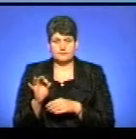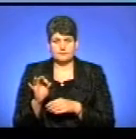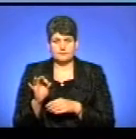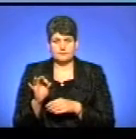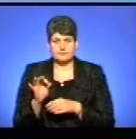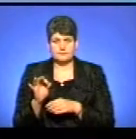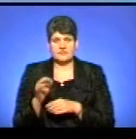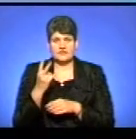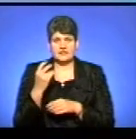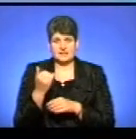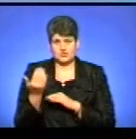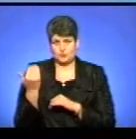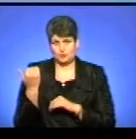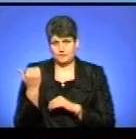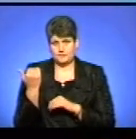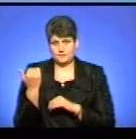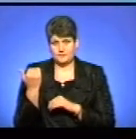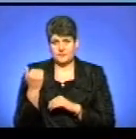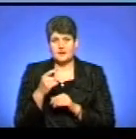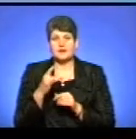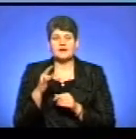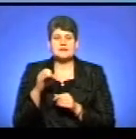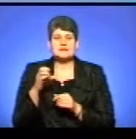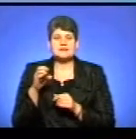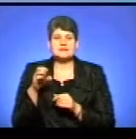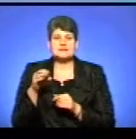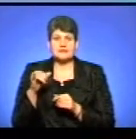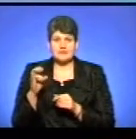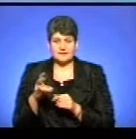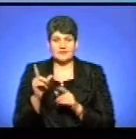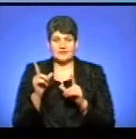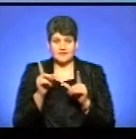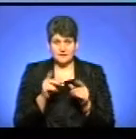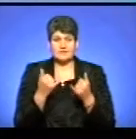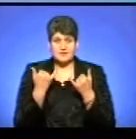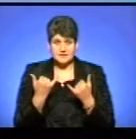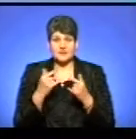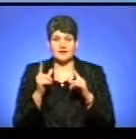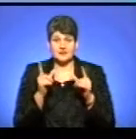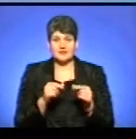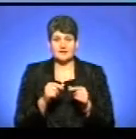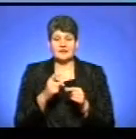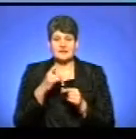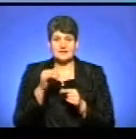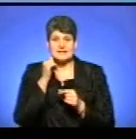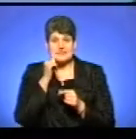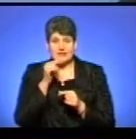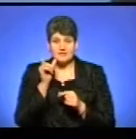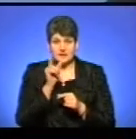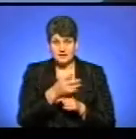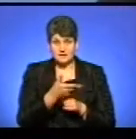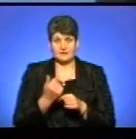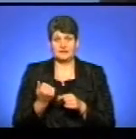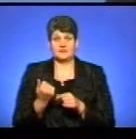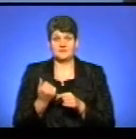напевно. Два тижні тому. Та, ну, Христинка їде... Тобто, ви й досі їждете? Завтра їде, так знаю, я не хочу